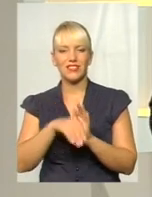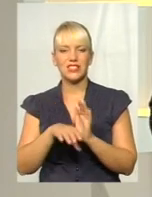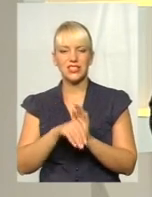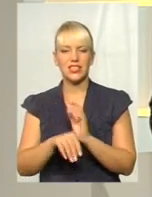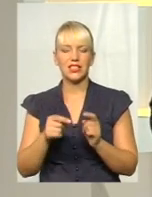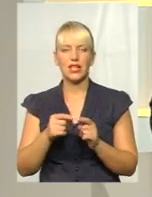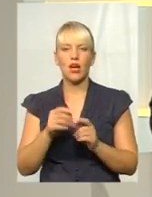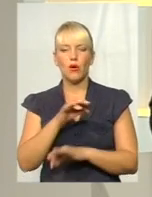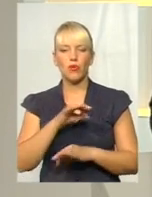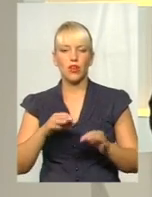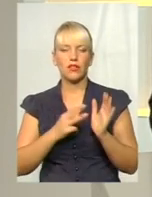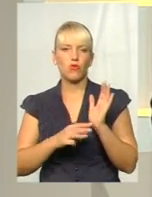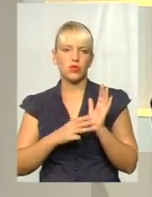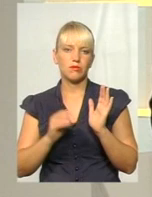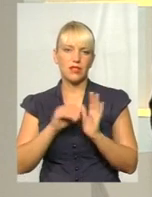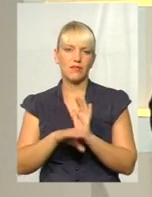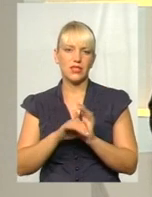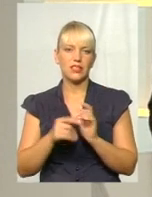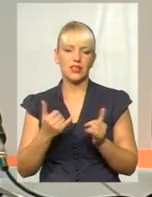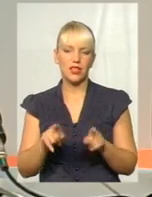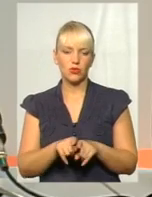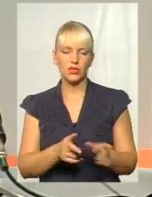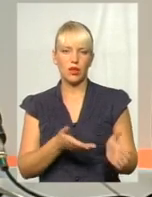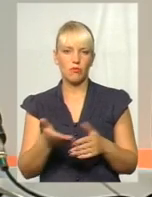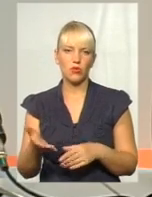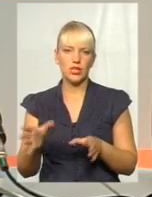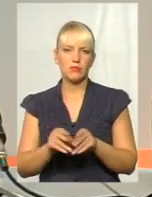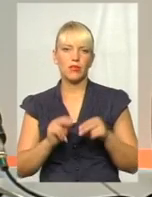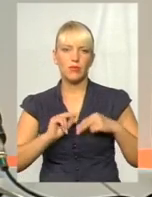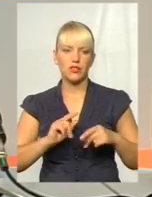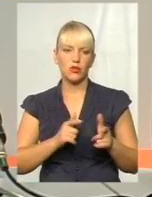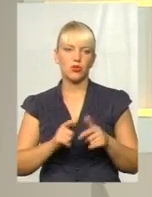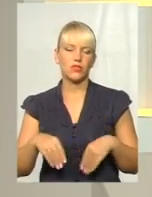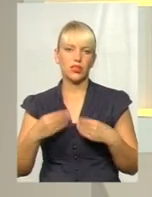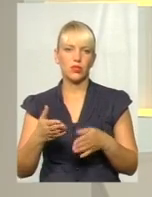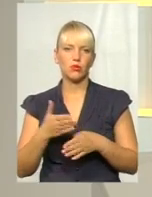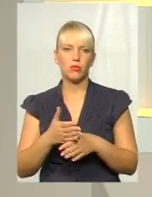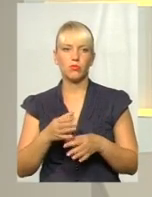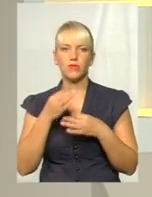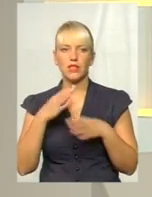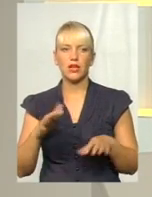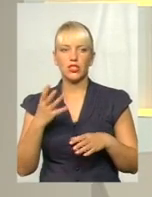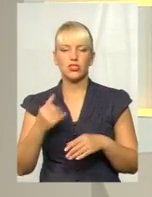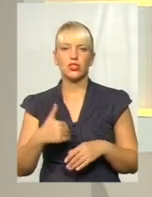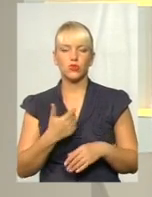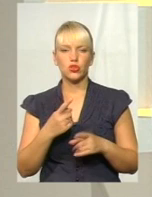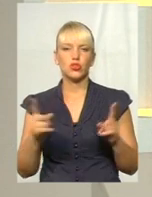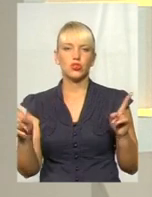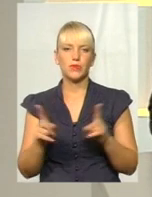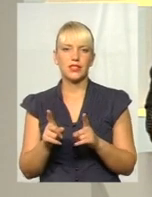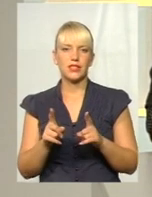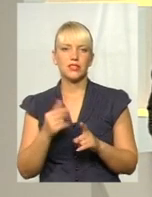інвесторів. Також запрошуємо до співпраці і готові надавати допомогу всіля кому. Дякую, пані Наталі. Ще хочу, щоб ви стисло